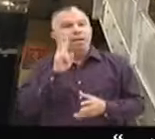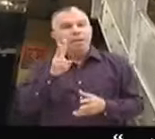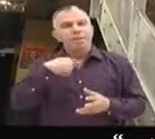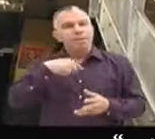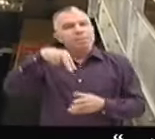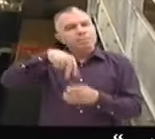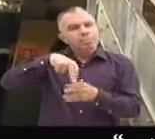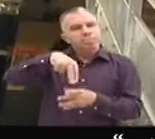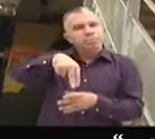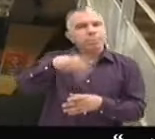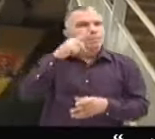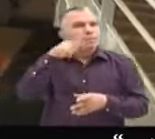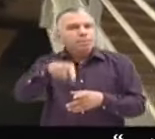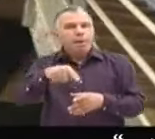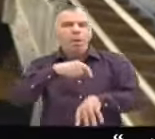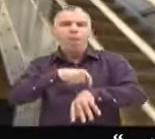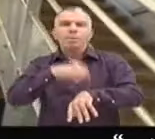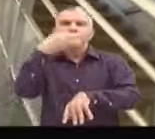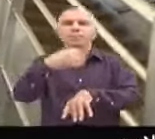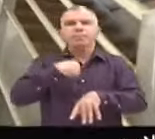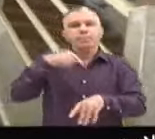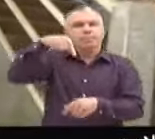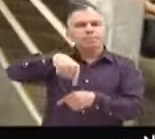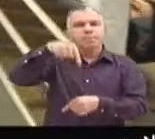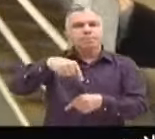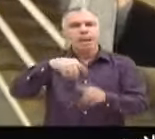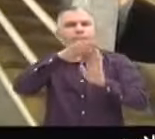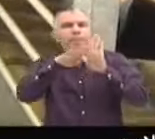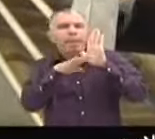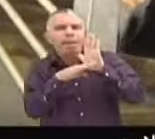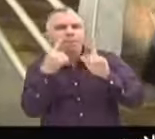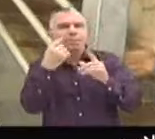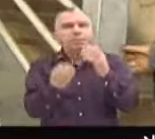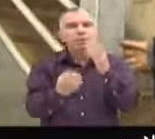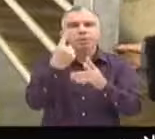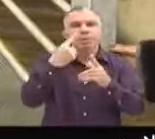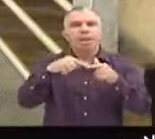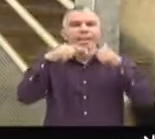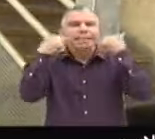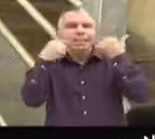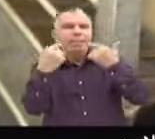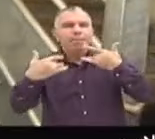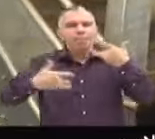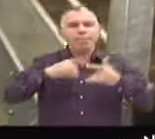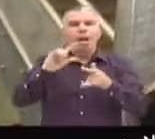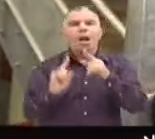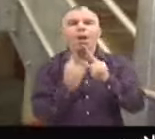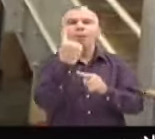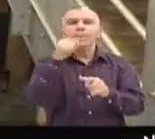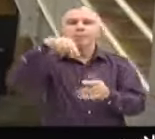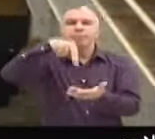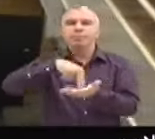Alors ici, on est au CAC Georges Brassens. Tout un programme, parce que c'est ici que j'ai fait mon premier spectacle en forêt de sucre. Merci.